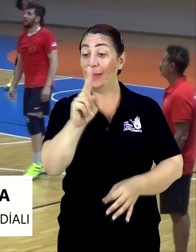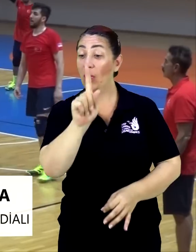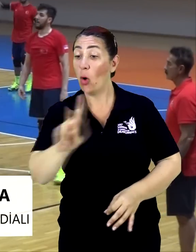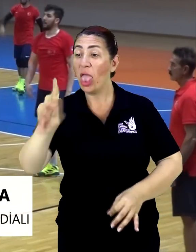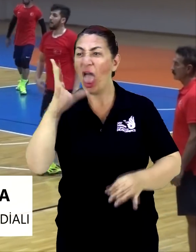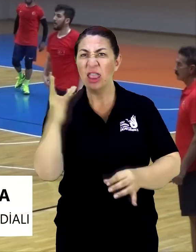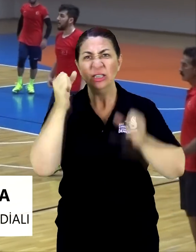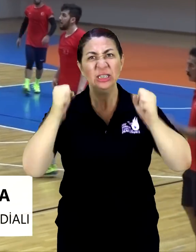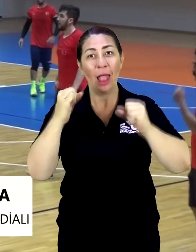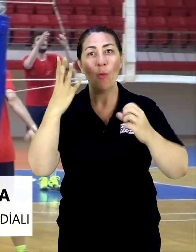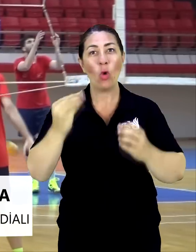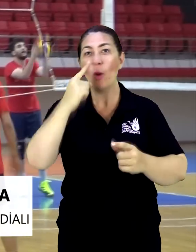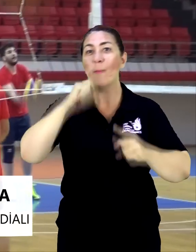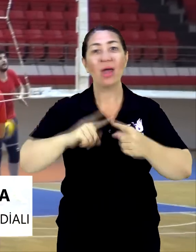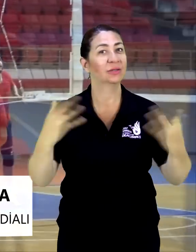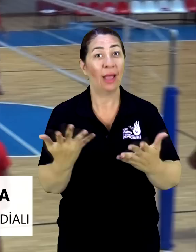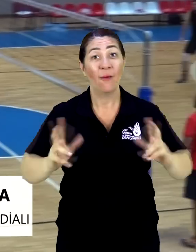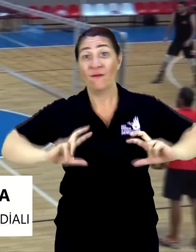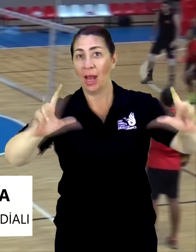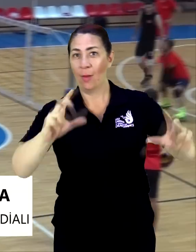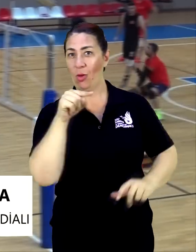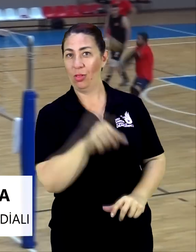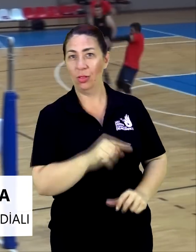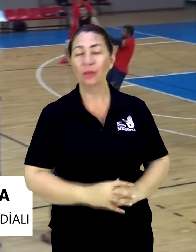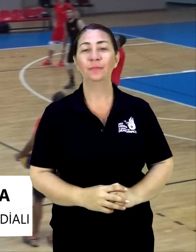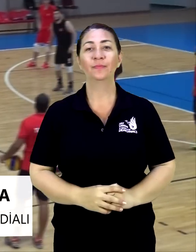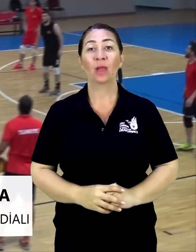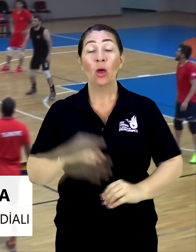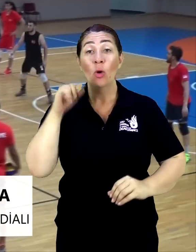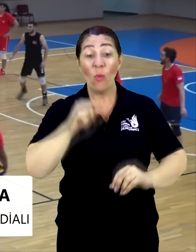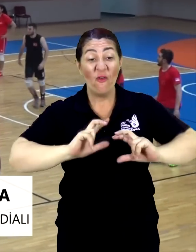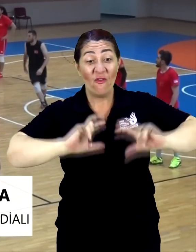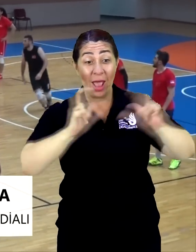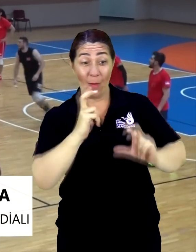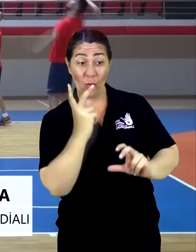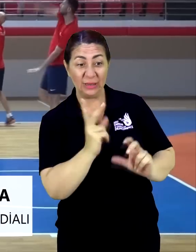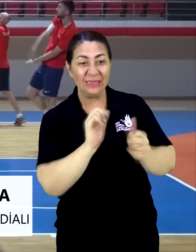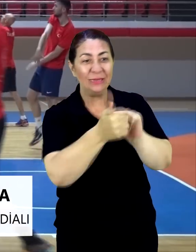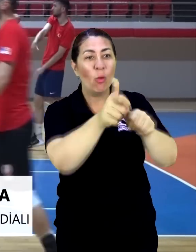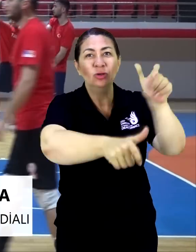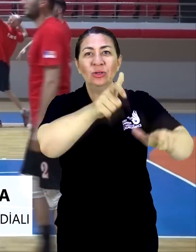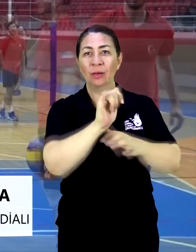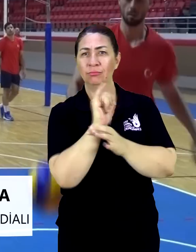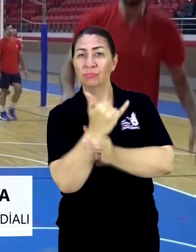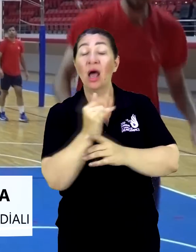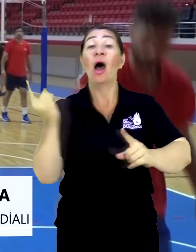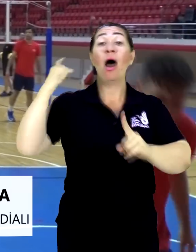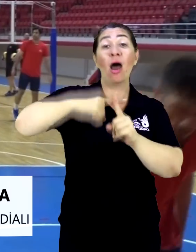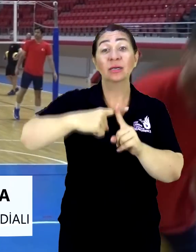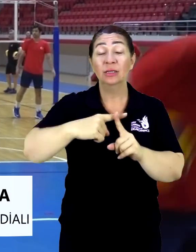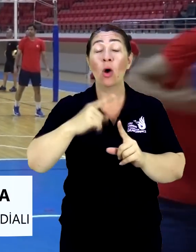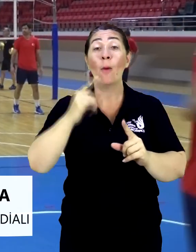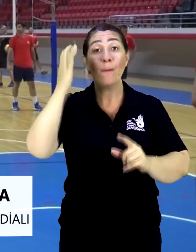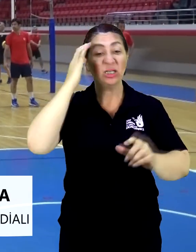Türkiye'nin Deflempics 2017'de en iddialı olduğu branşlardan biri voleybol. Bunda